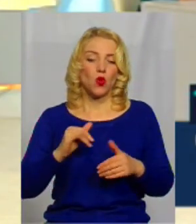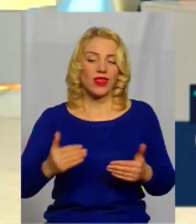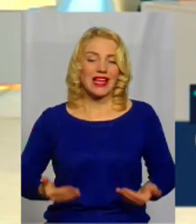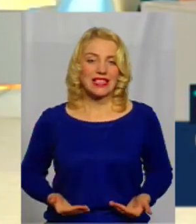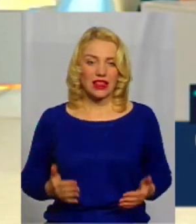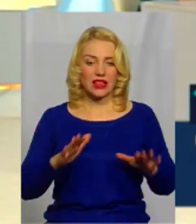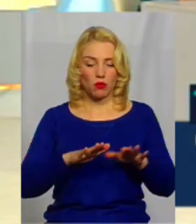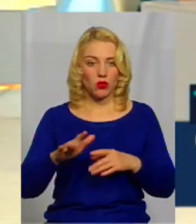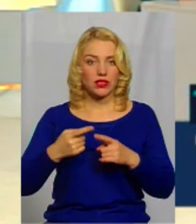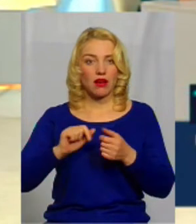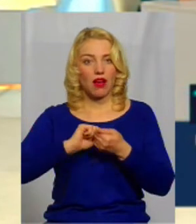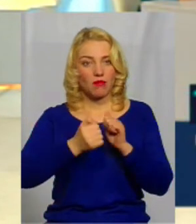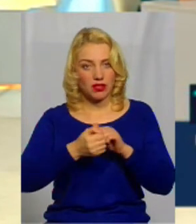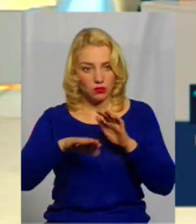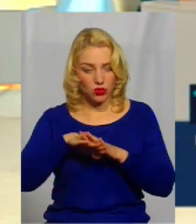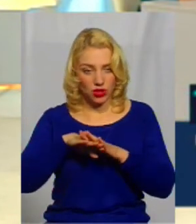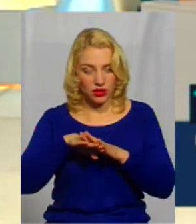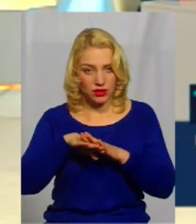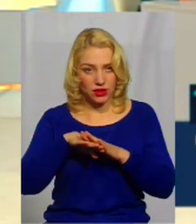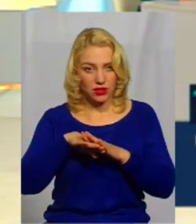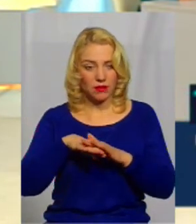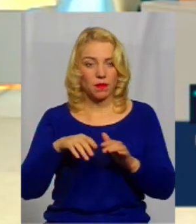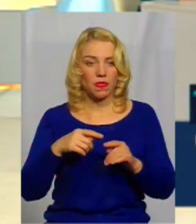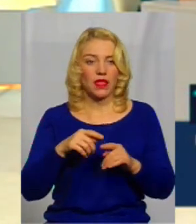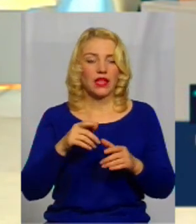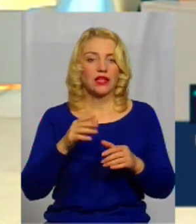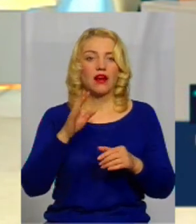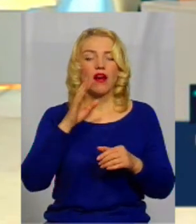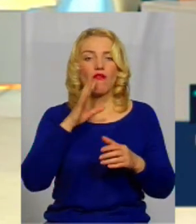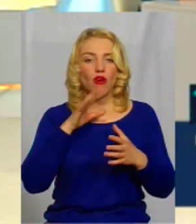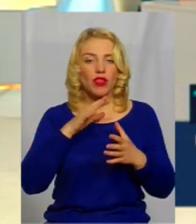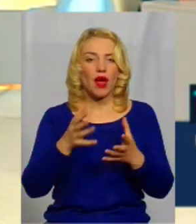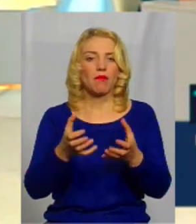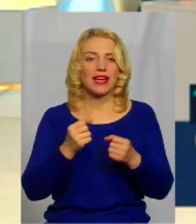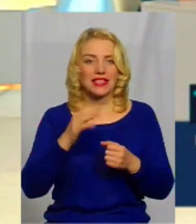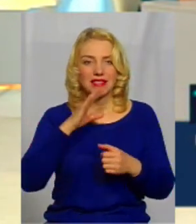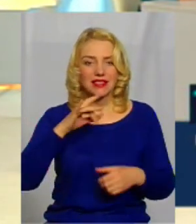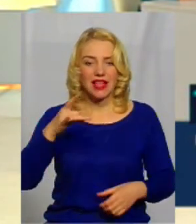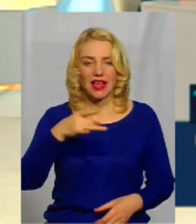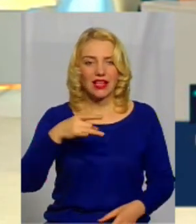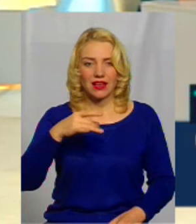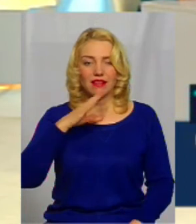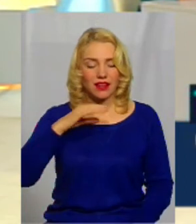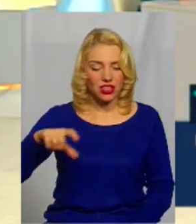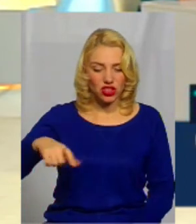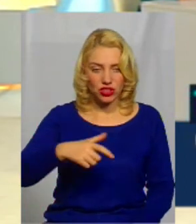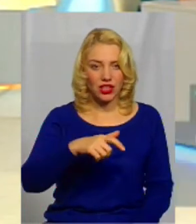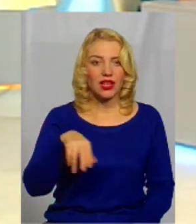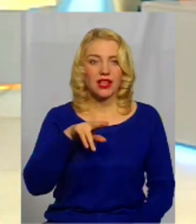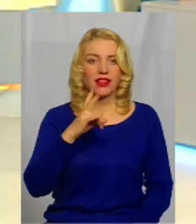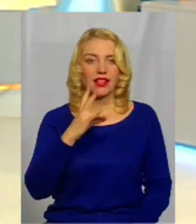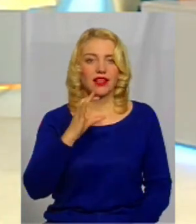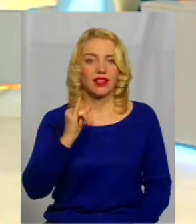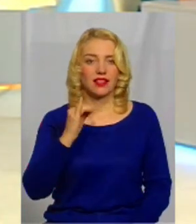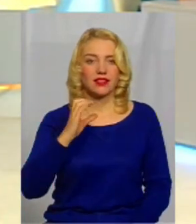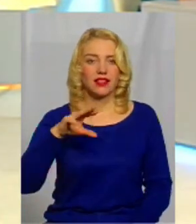Ми беремо воду, не ми беремо, а Кам'янець п'є воду з Дністра. І другий населений пункт – це Полони, який